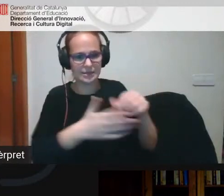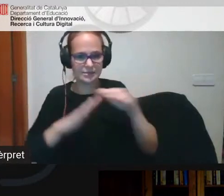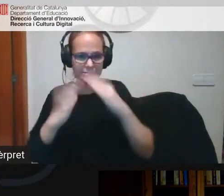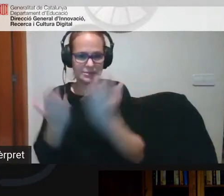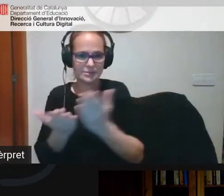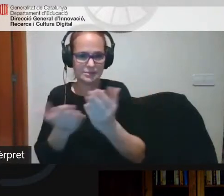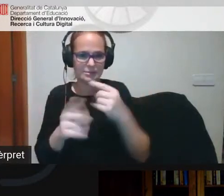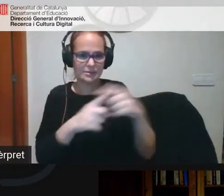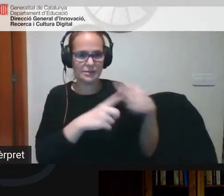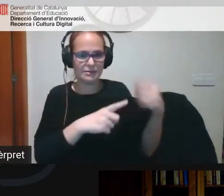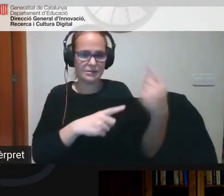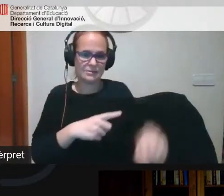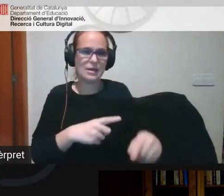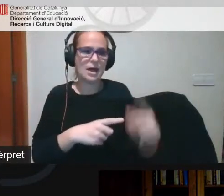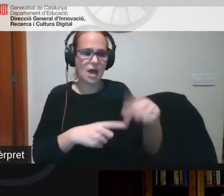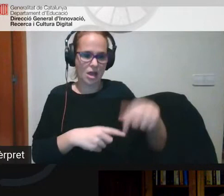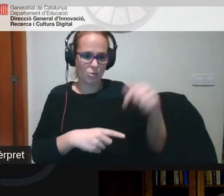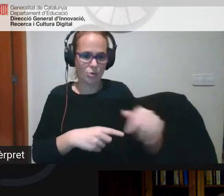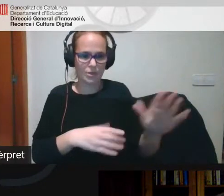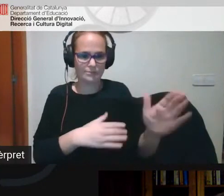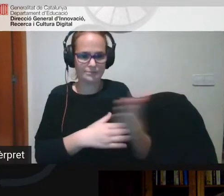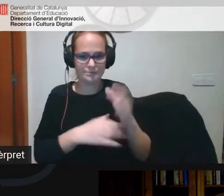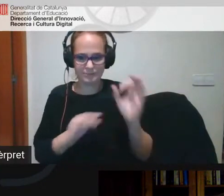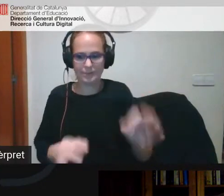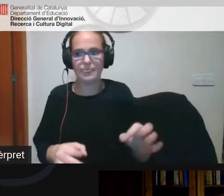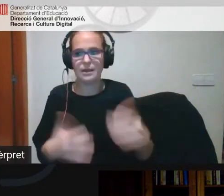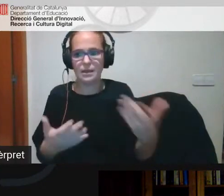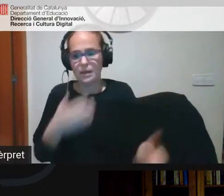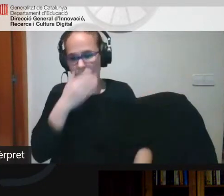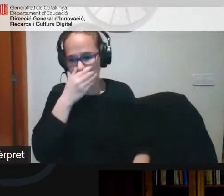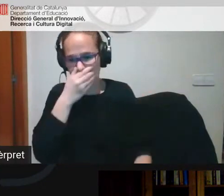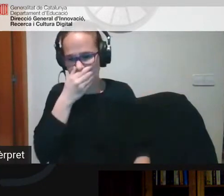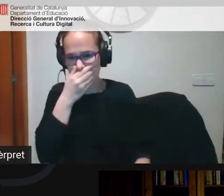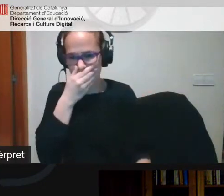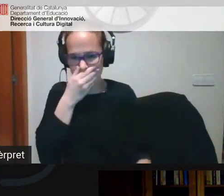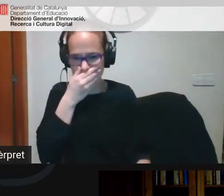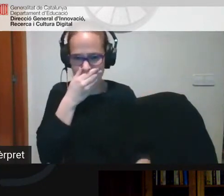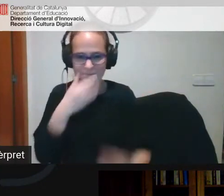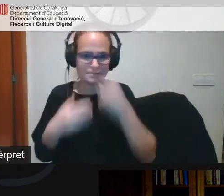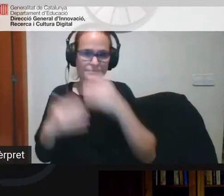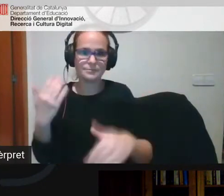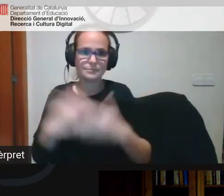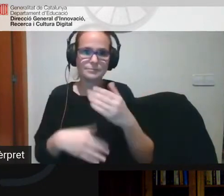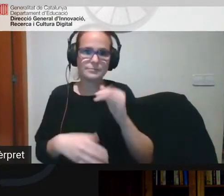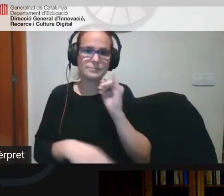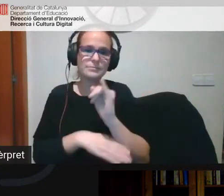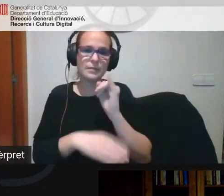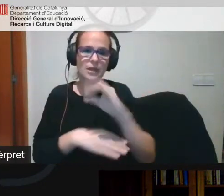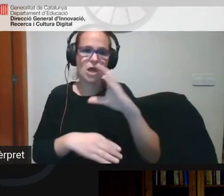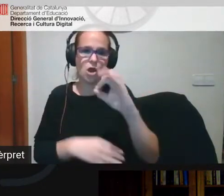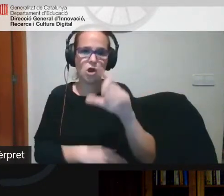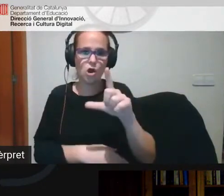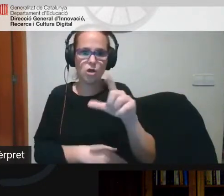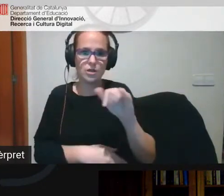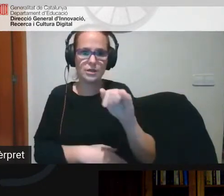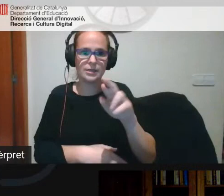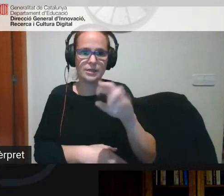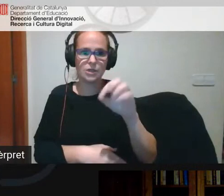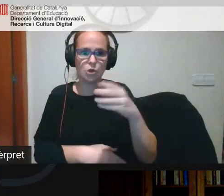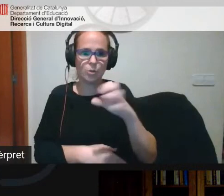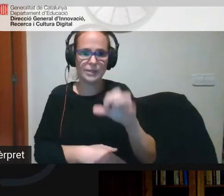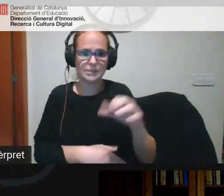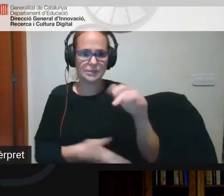avui ens acompanyaran començarem per l'Institut Colli Roders tenim la